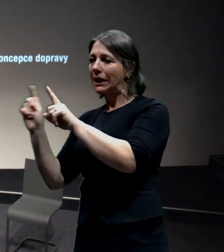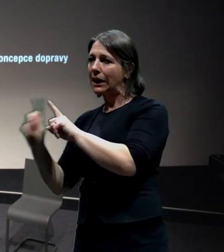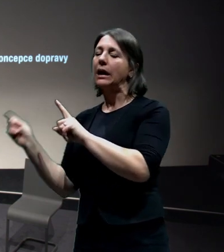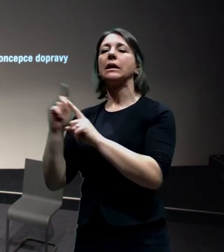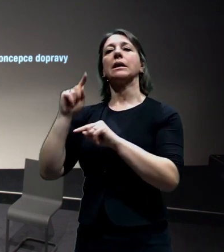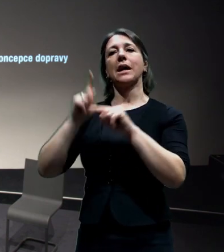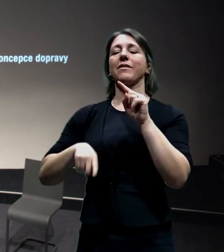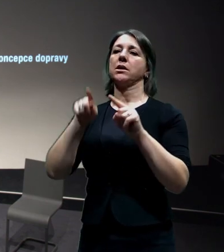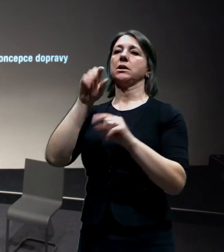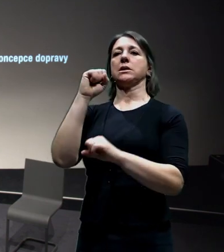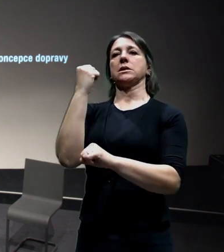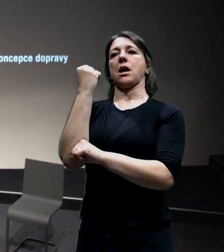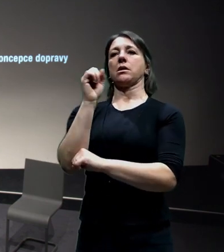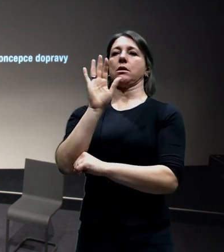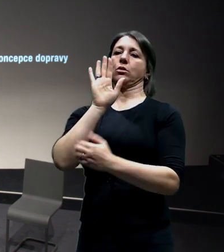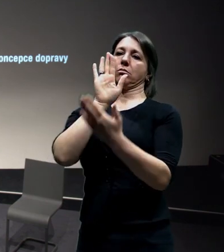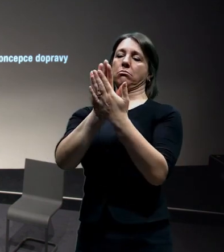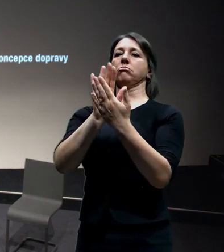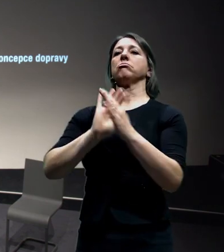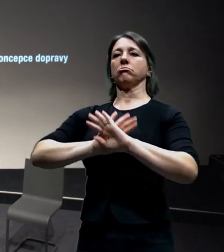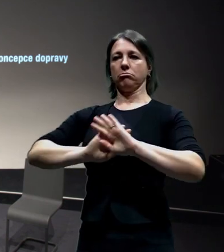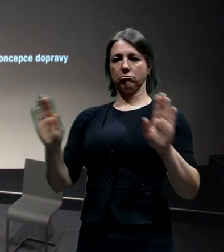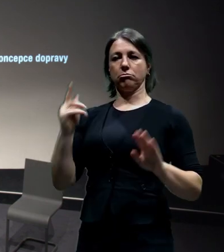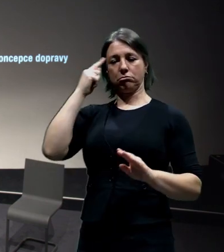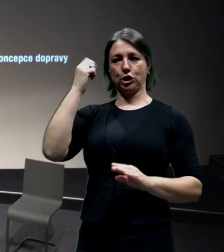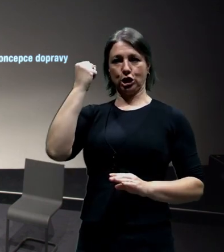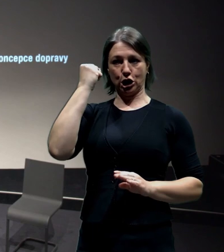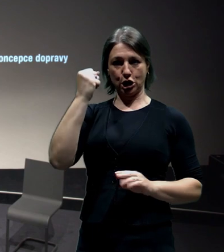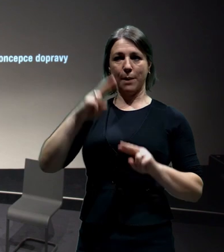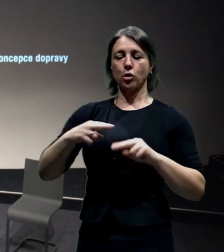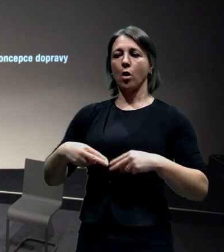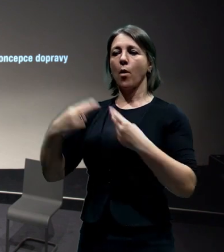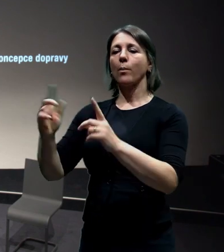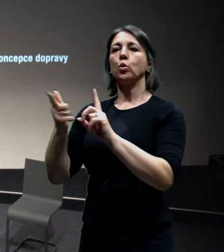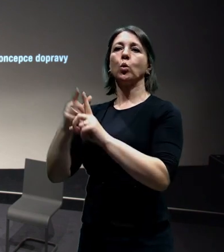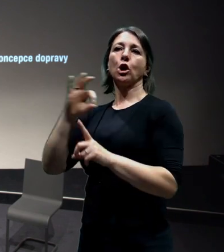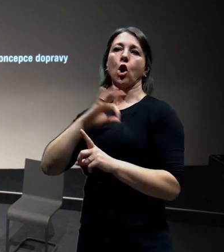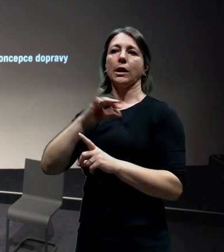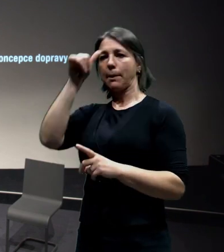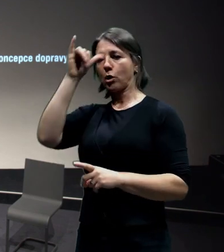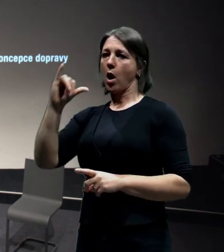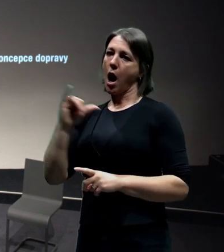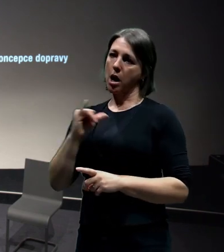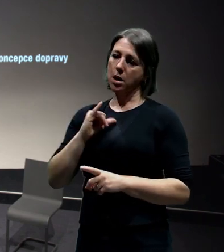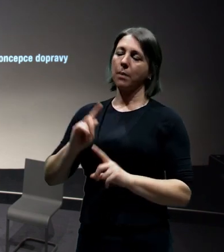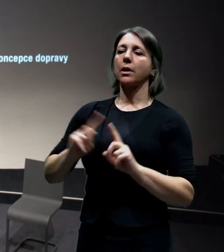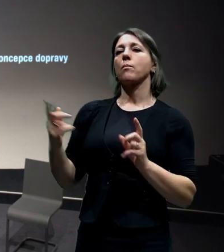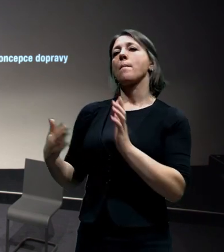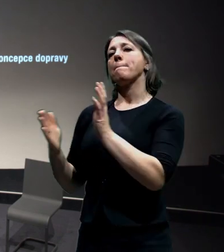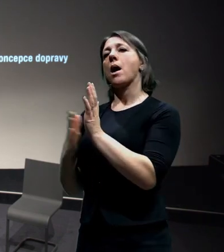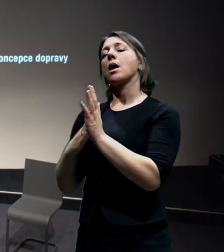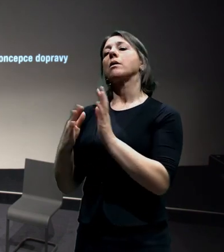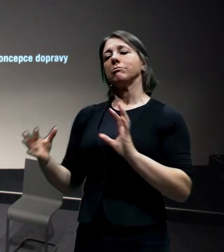obrázku skončil a poprosil Adama nebo Marka o pokračování.